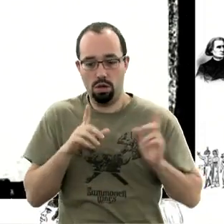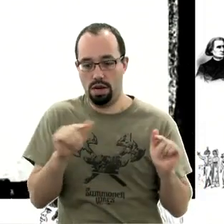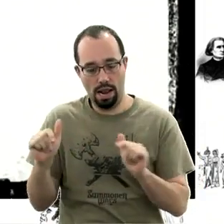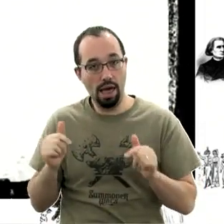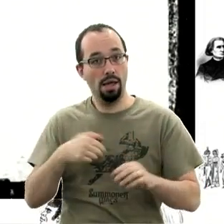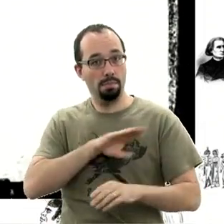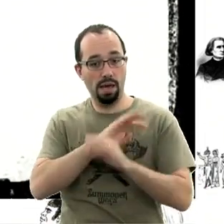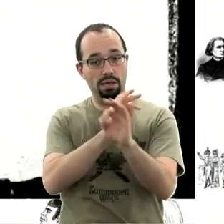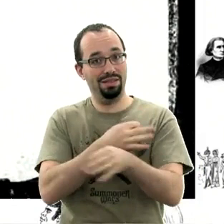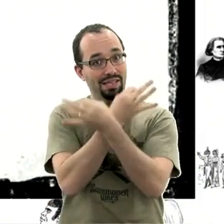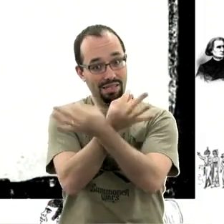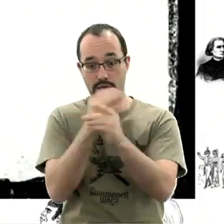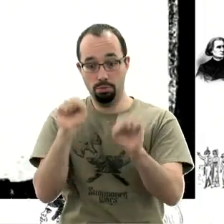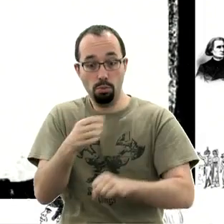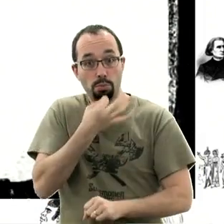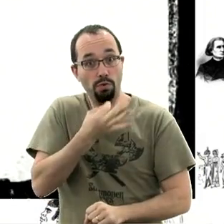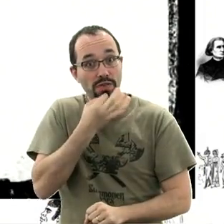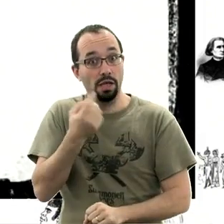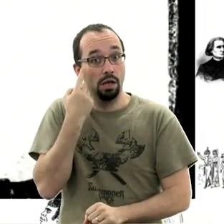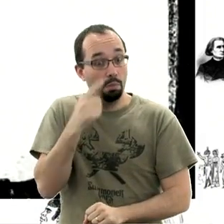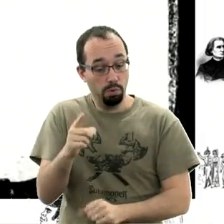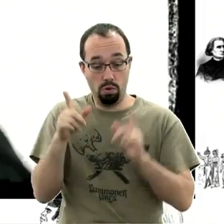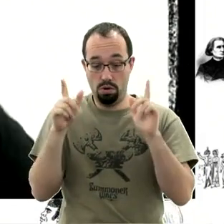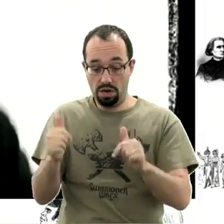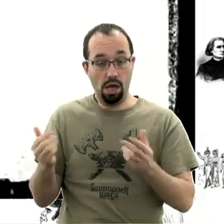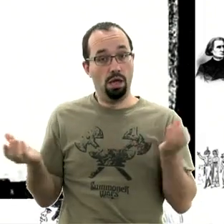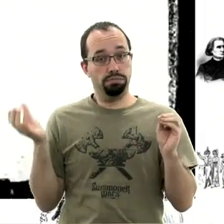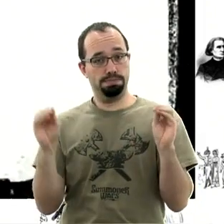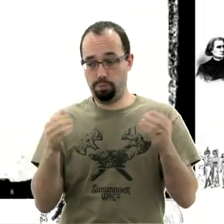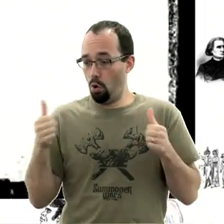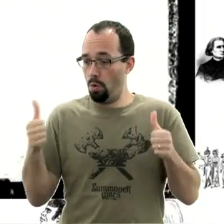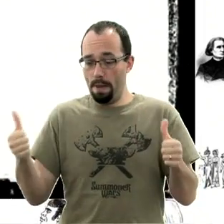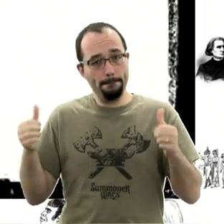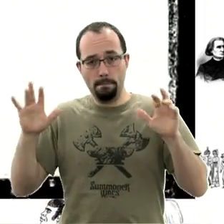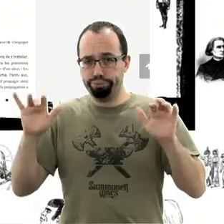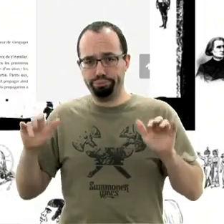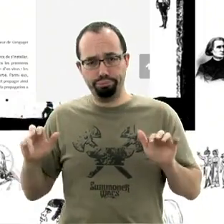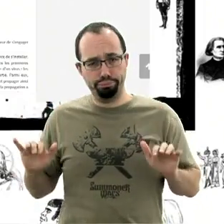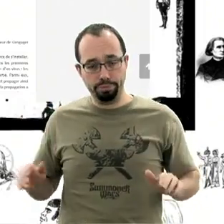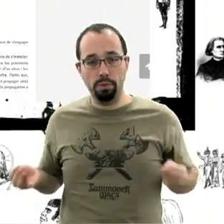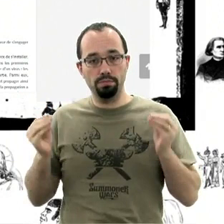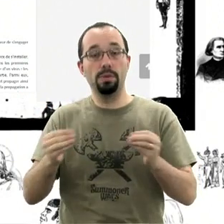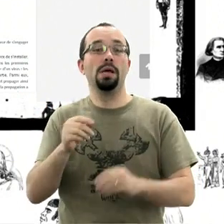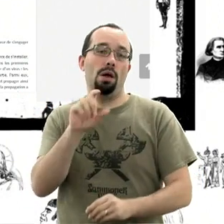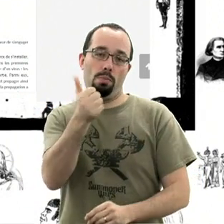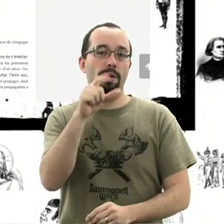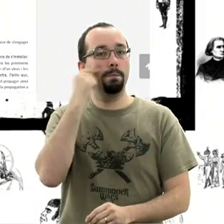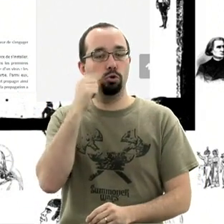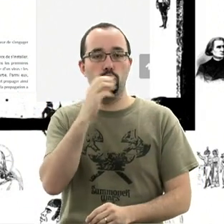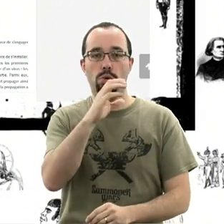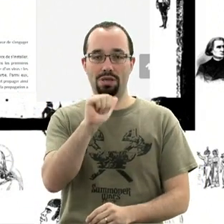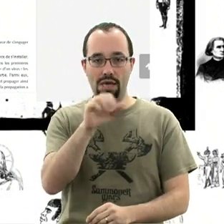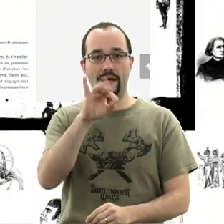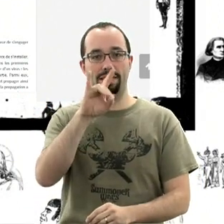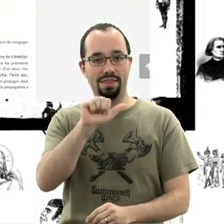plateforme de blog, blog professionnel. Et c'est M. Bruno Catala, l'auteur de l'année 2015 d'après les Tric Traciens, qu'il a compris. Puisqu'il a commencé à